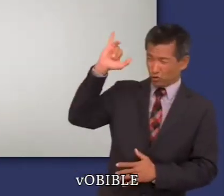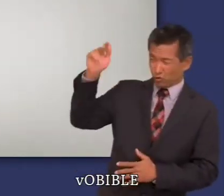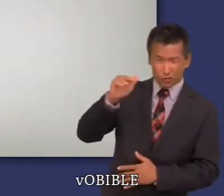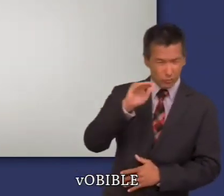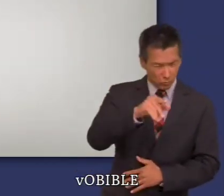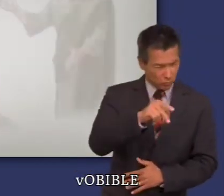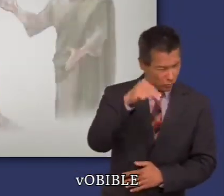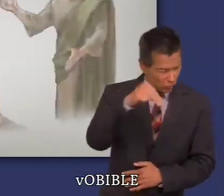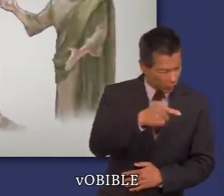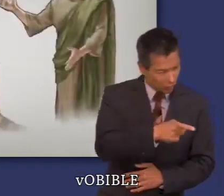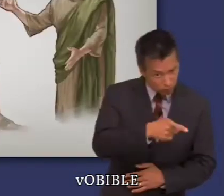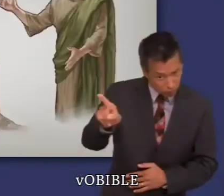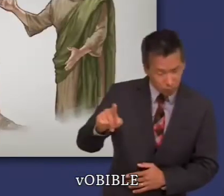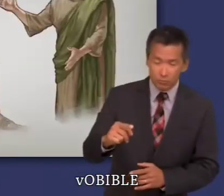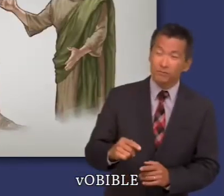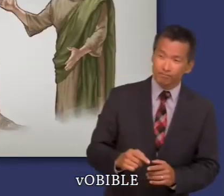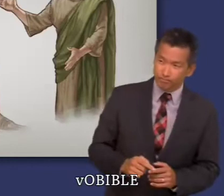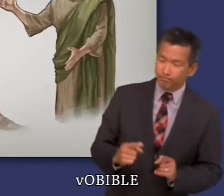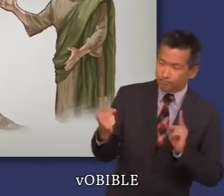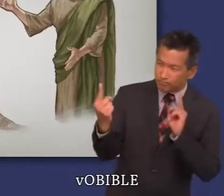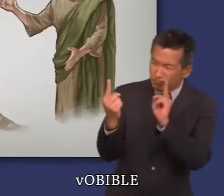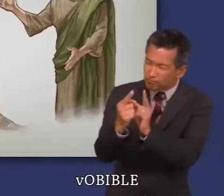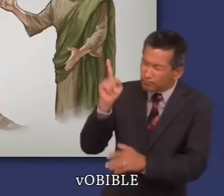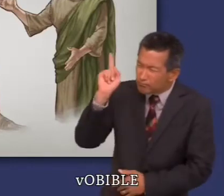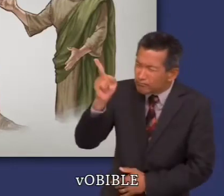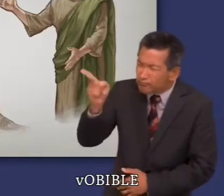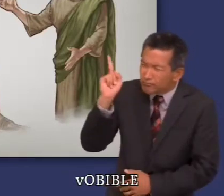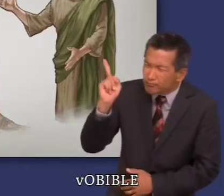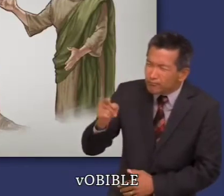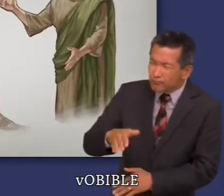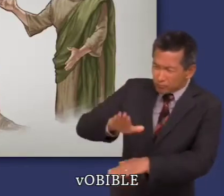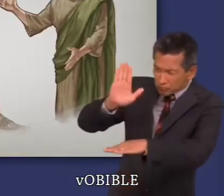Dans le chapitre 12, Nathan réprimande David sur l'ordre de Jéhovah.